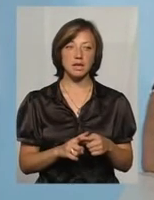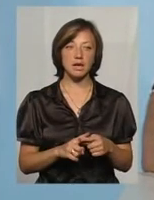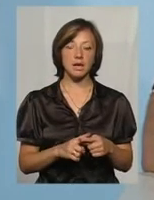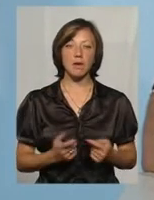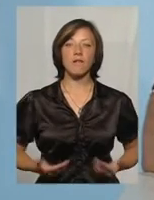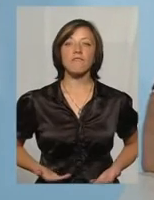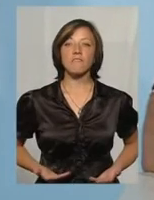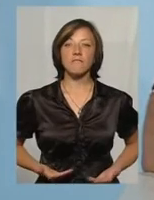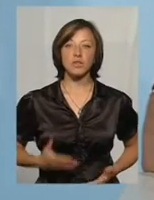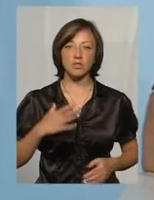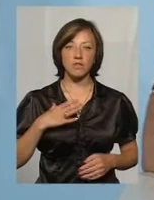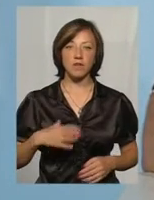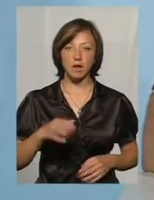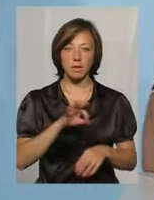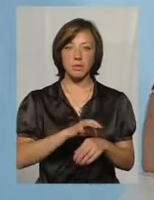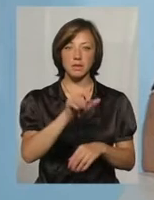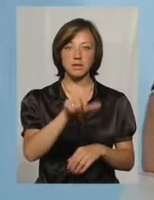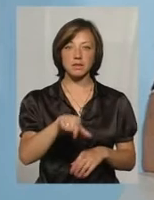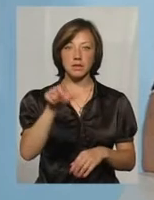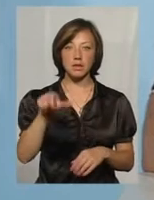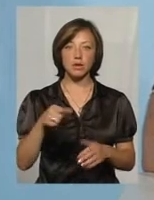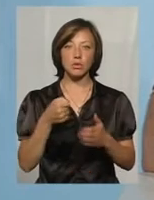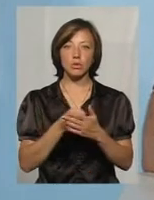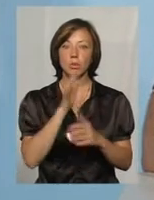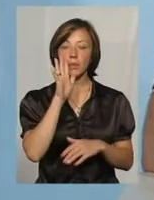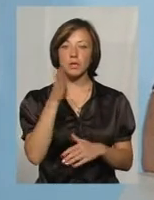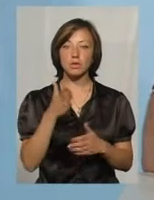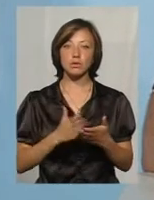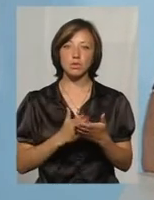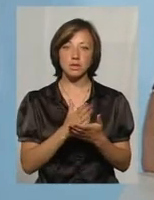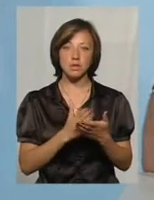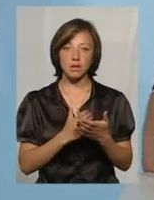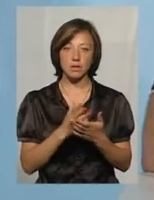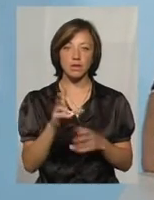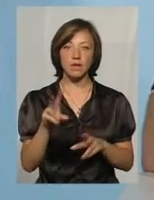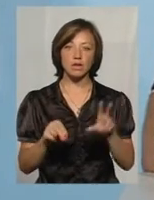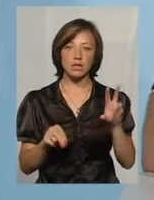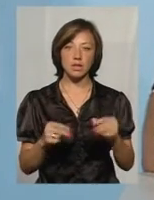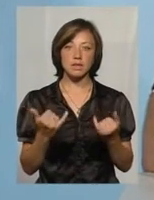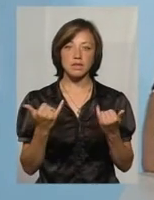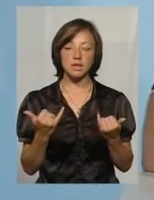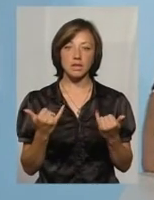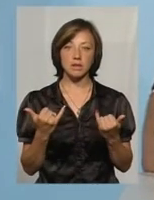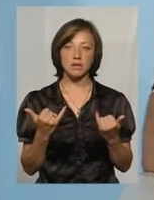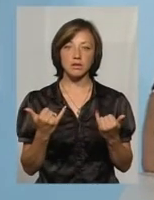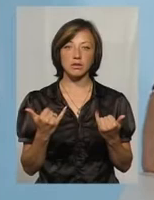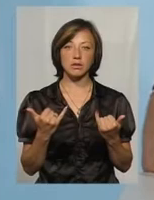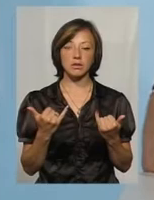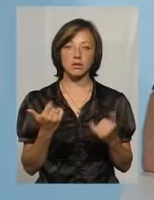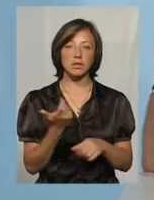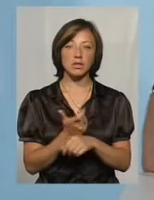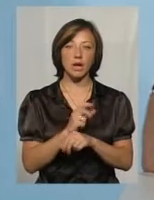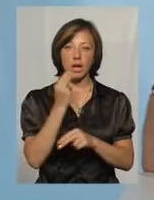на діалізі до п'ятирічного стажу. Рахується зараз саме сучасний показник,